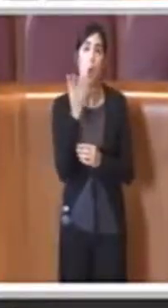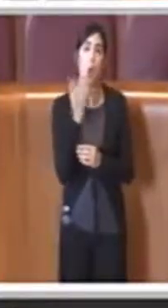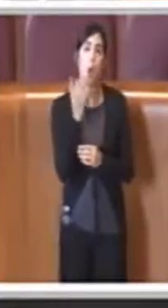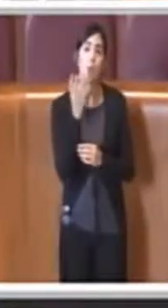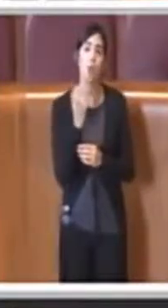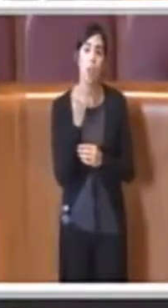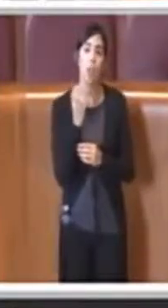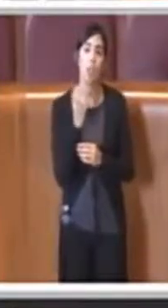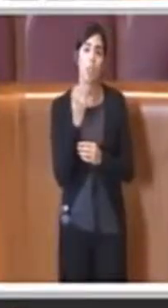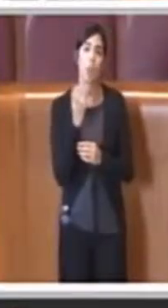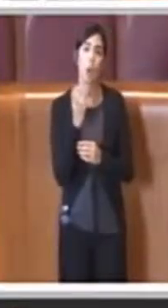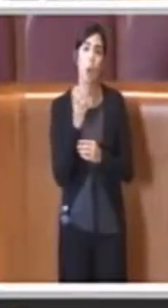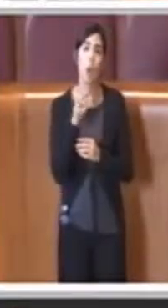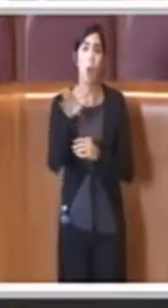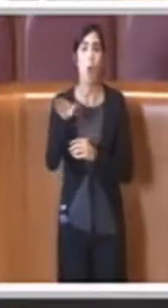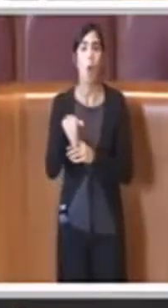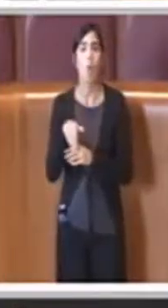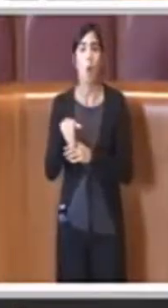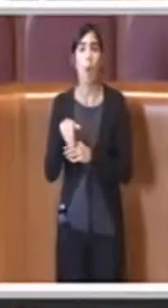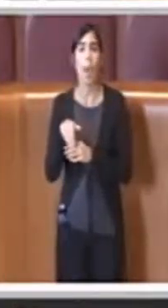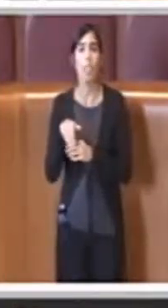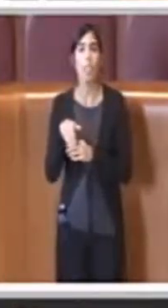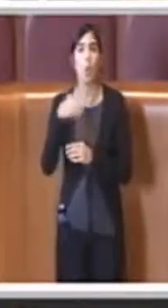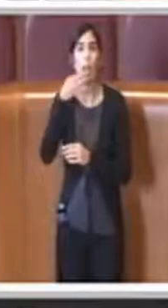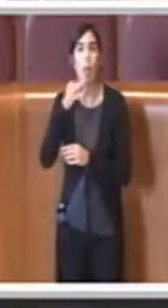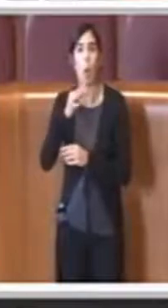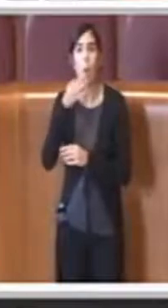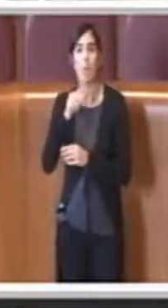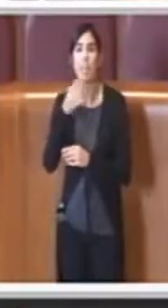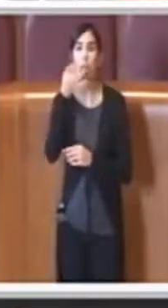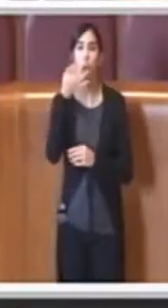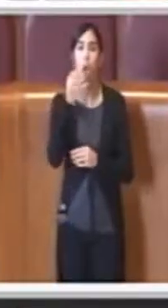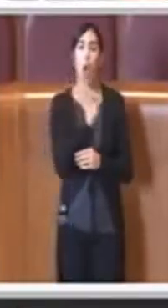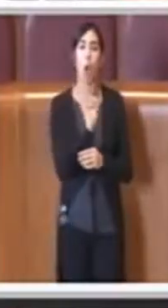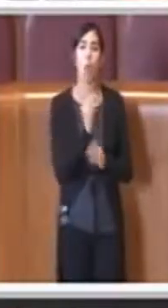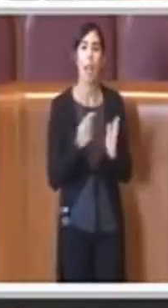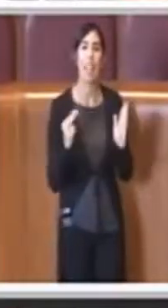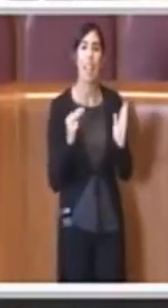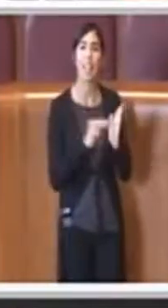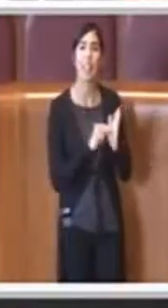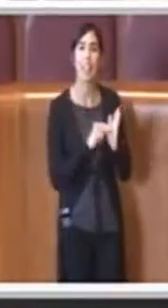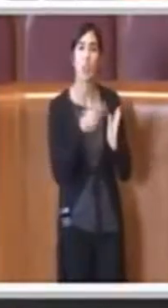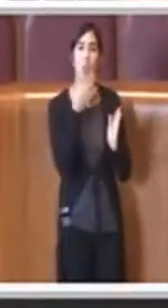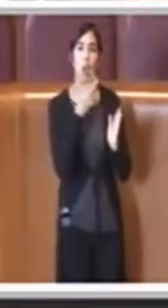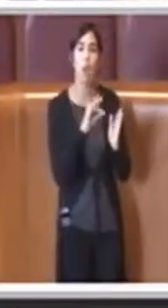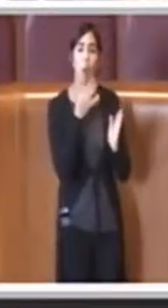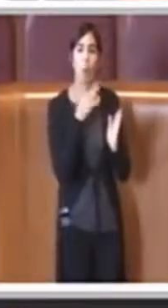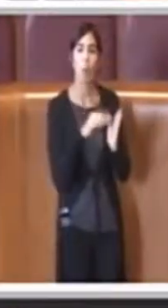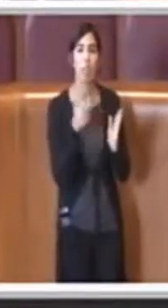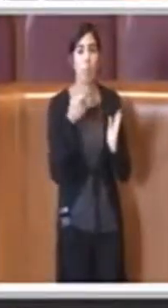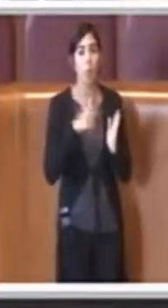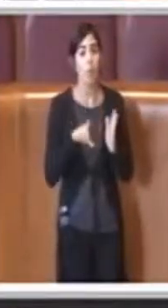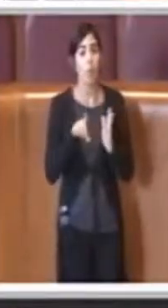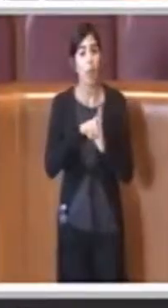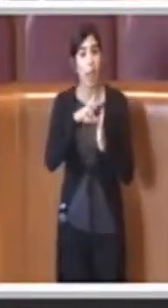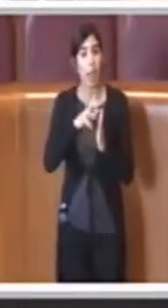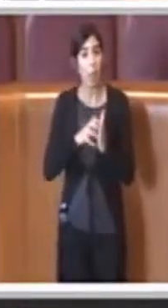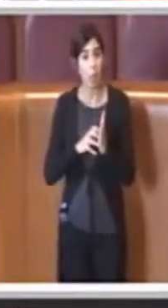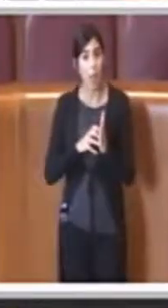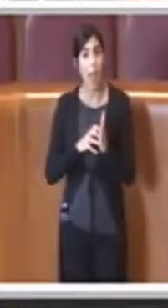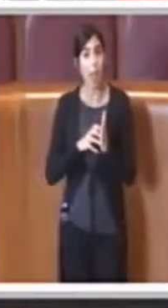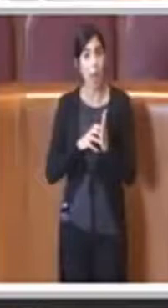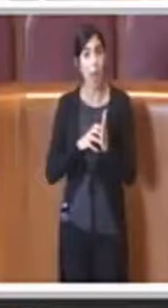comizi e convocazione di comizi, in quanto con la deliberazione dell'Assemblea Capitolina viene